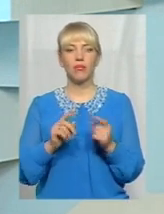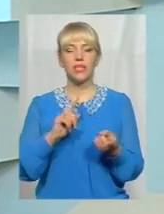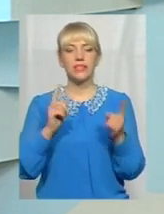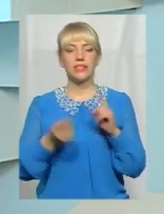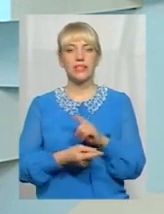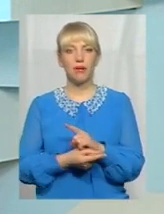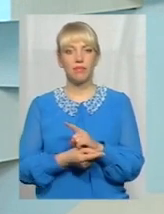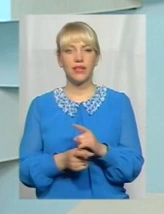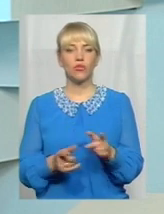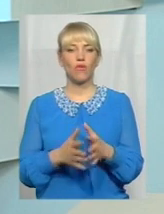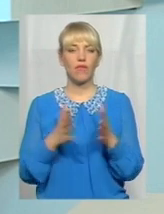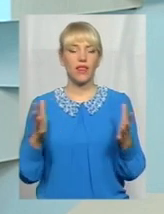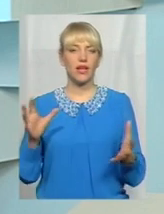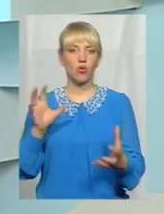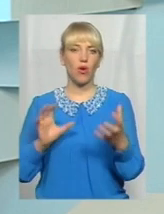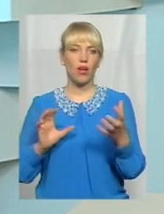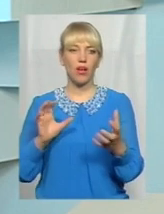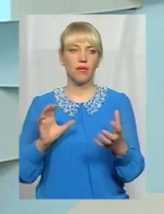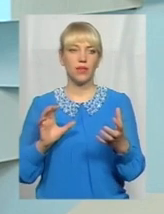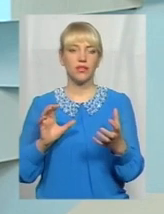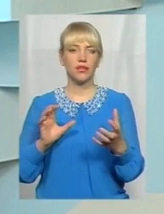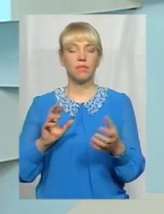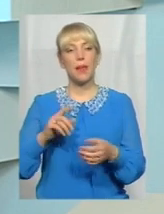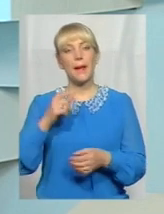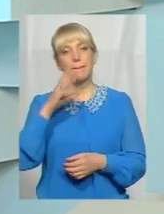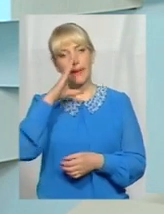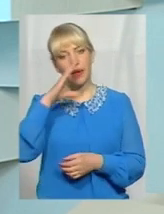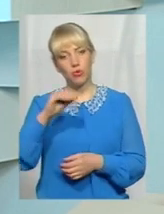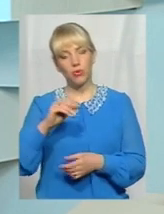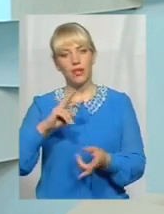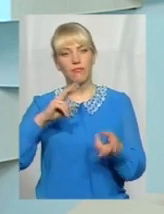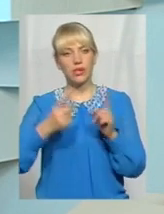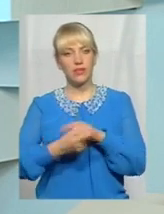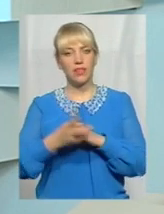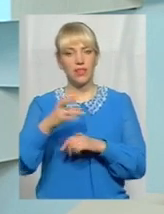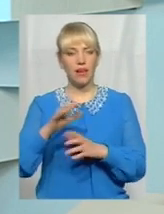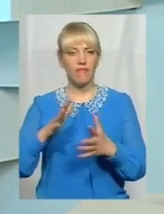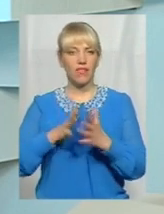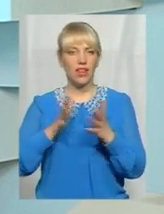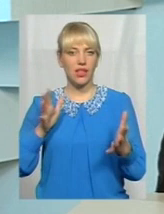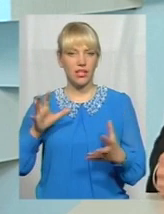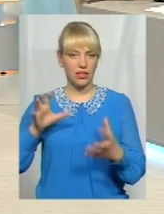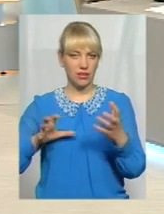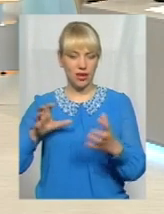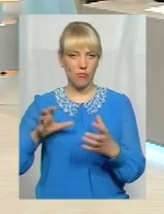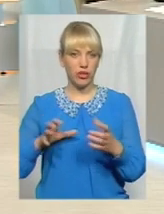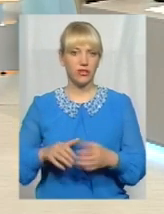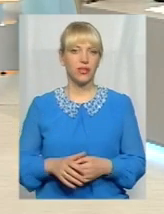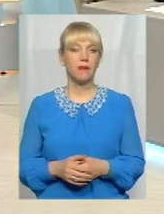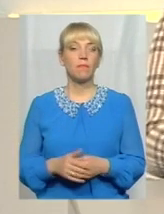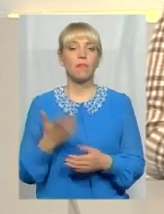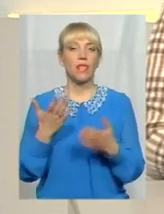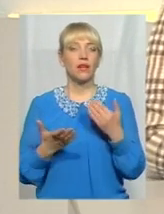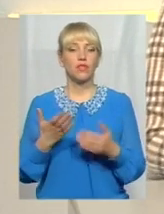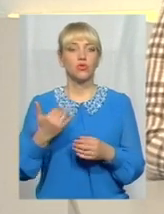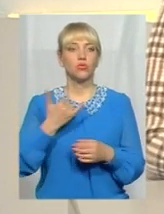малогабаритного транспорту на великогабаритний транспорт. Але якщо